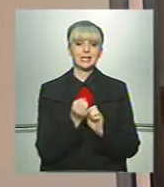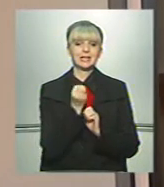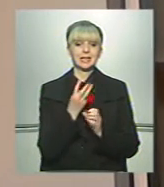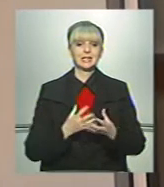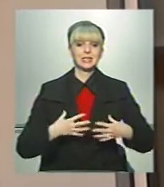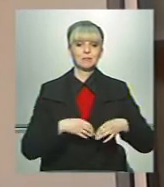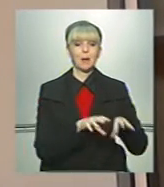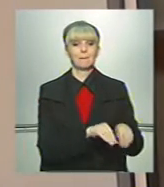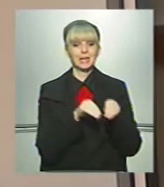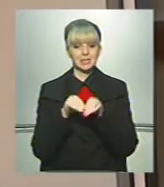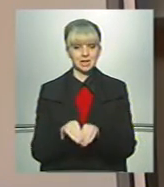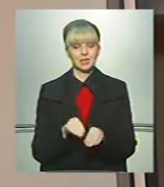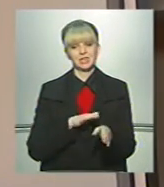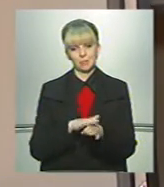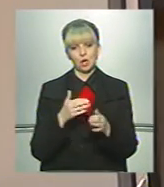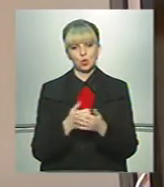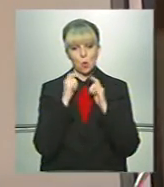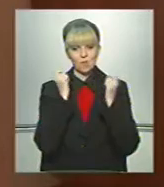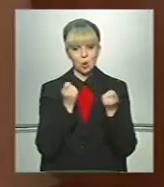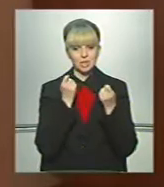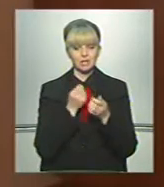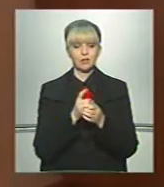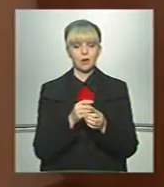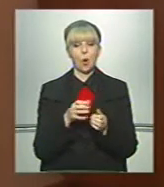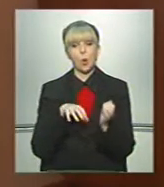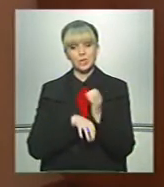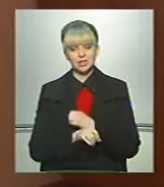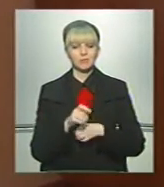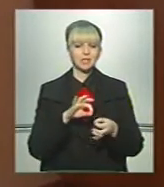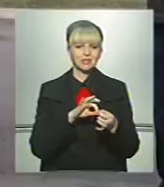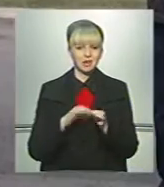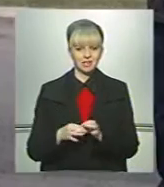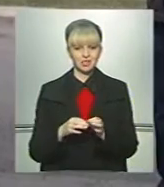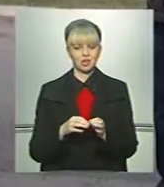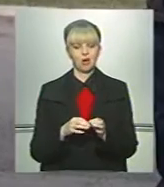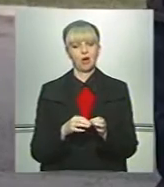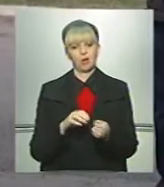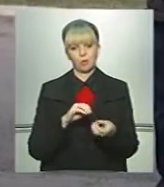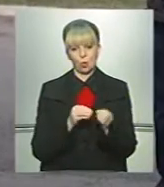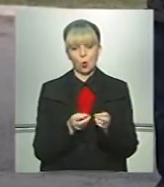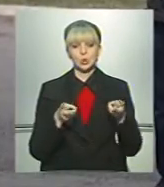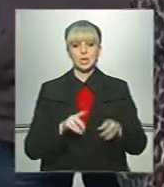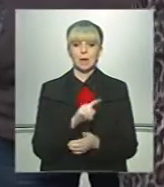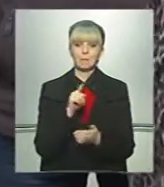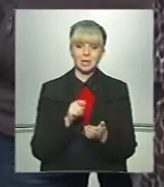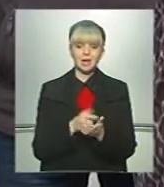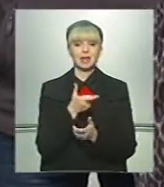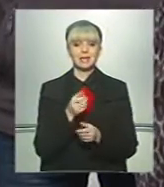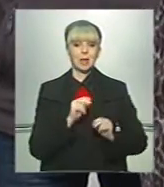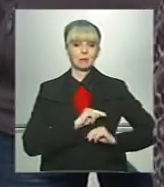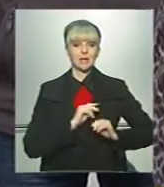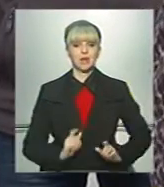сімей переселенців справлять новосілля. І тоді для останніх найскладнішою головоломкою стане питання, де